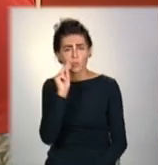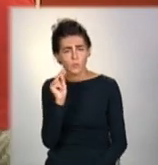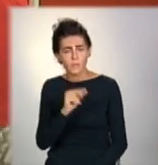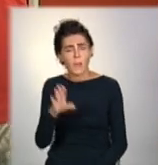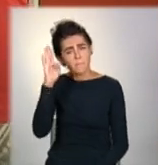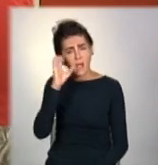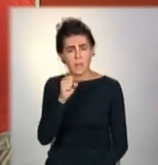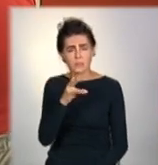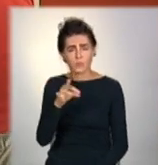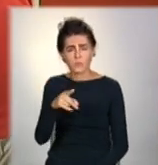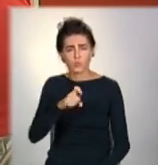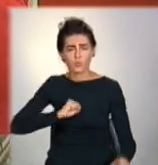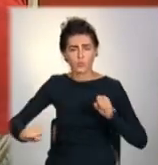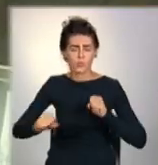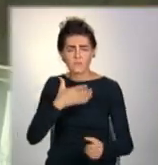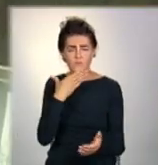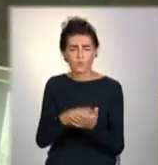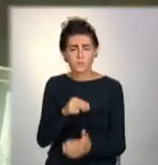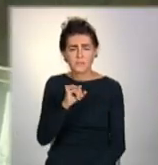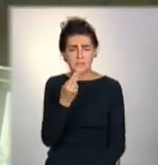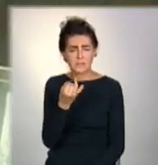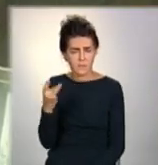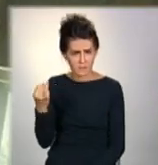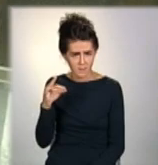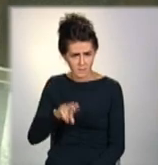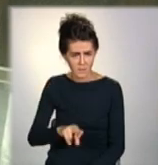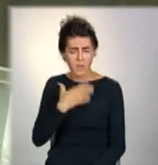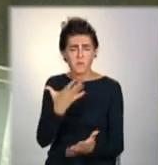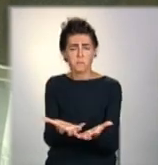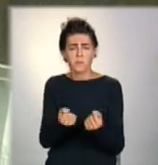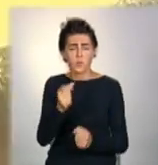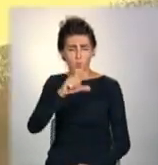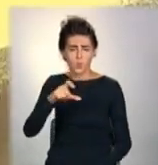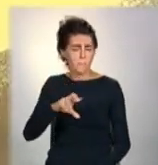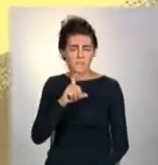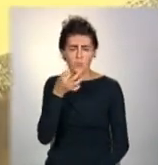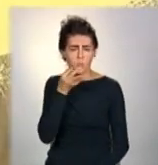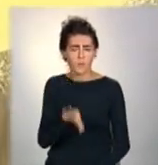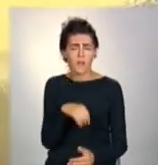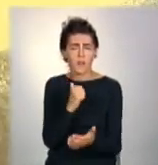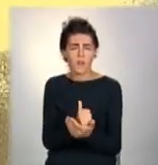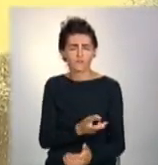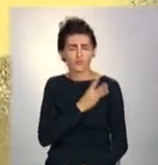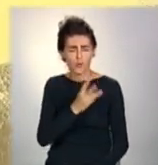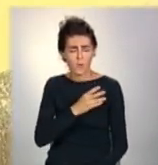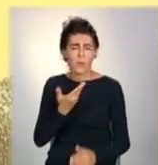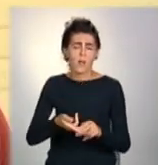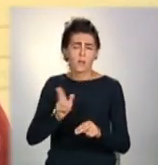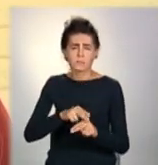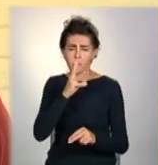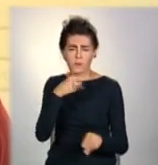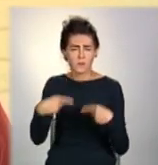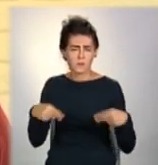Антон, керівник мережі піцерій, каже, у багатьох закладах беруть на роботу і без досвіду. Головне бажання – зарплата різна.